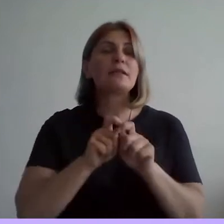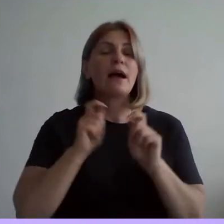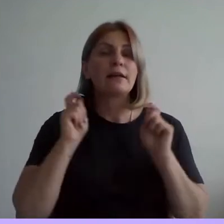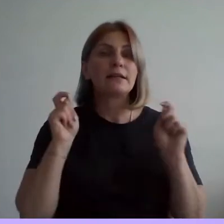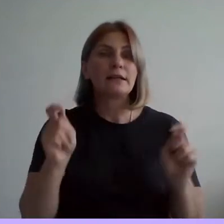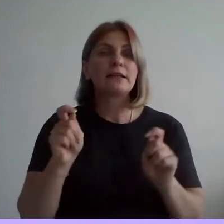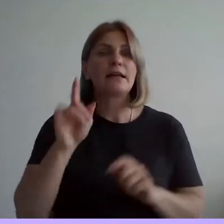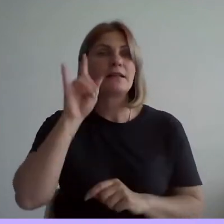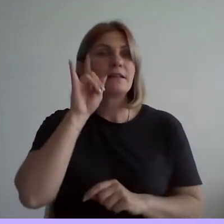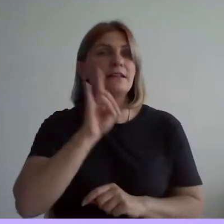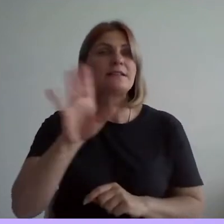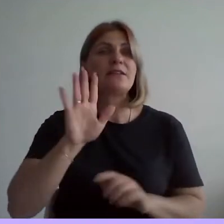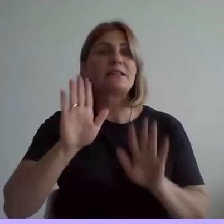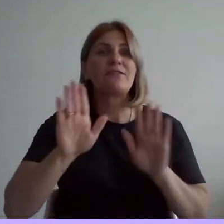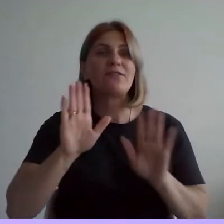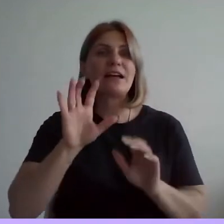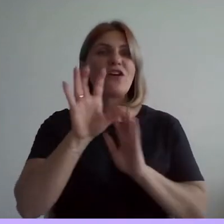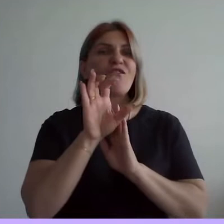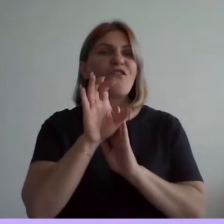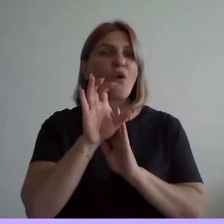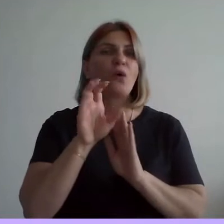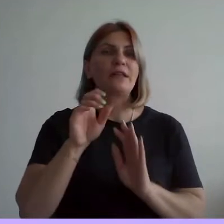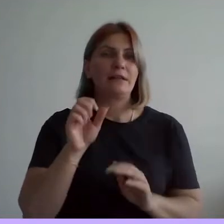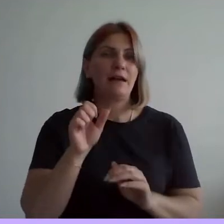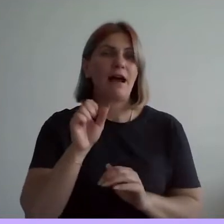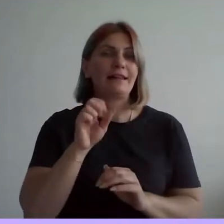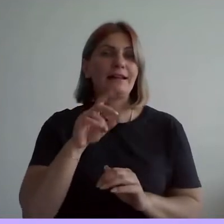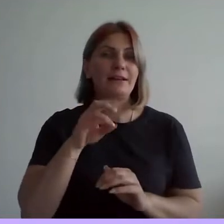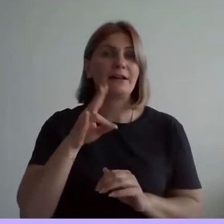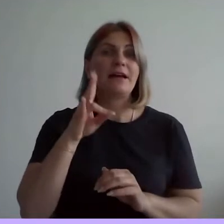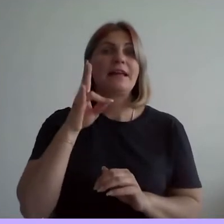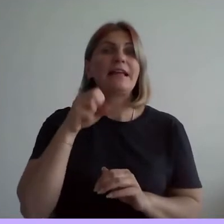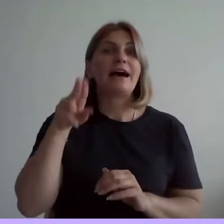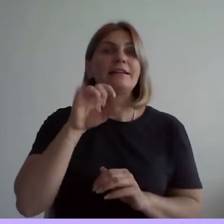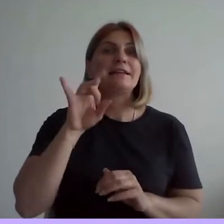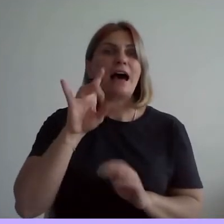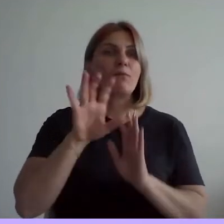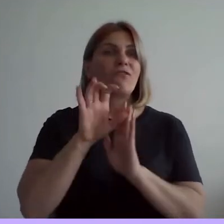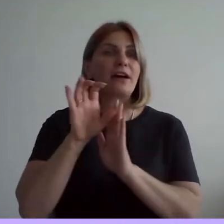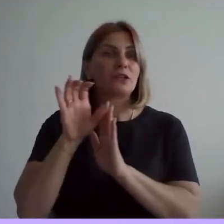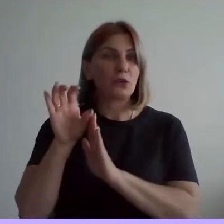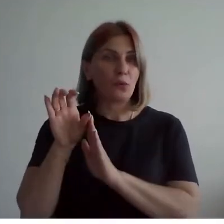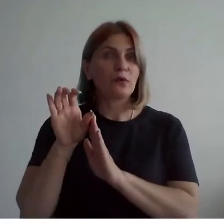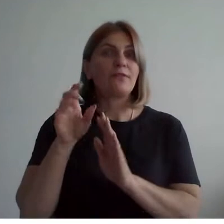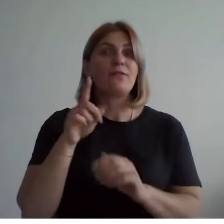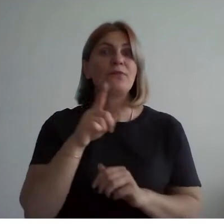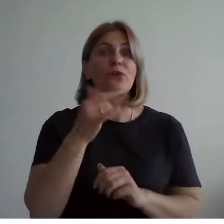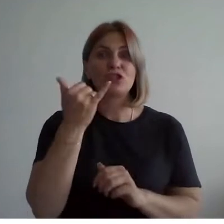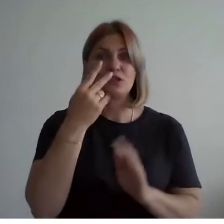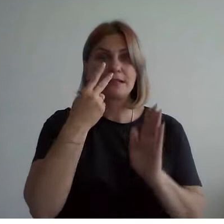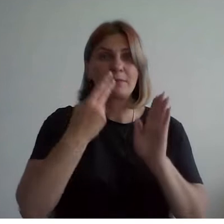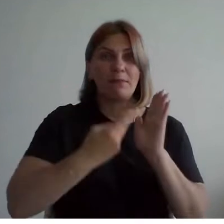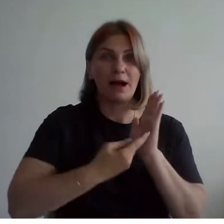знаменитой выставки фотоателье фотографа Нодара. Сейчас нам тоже на экран выведут